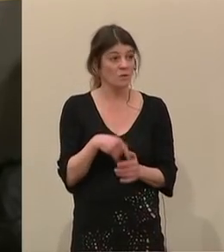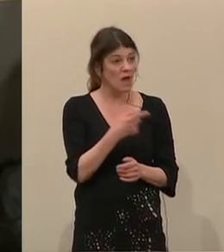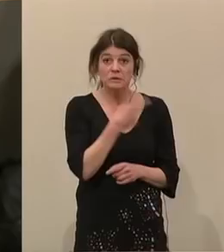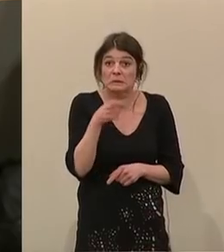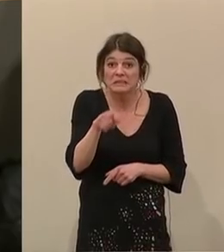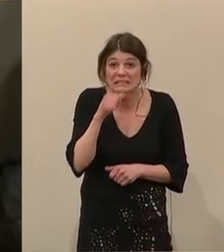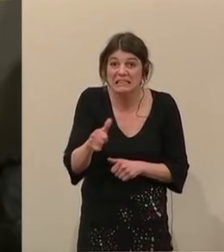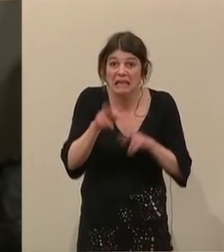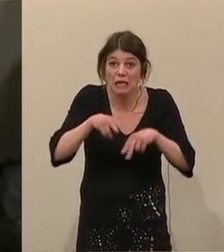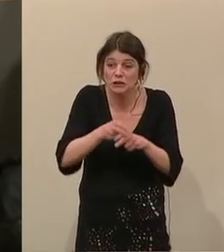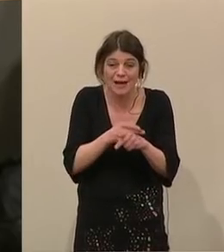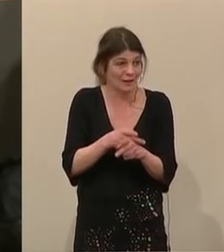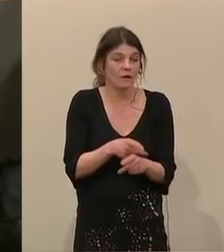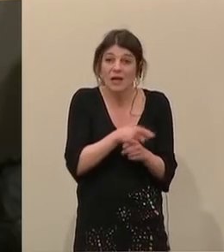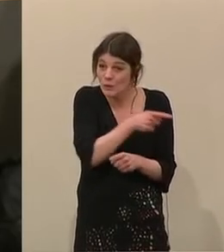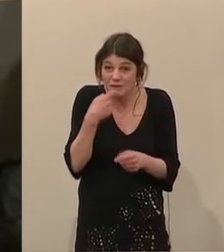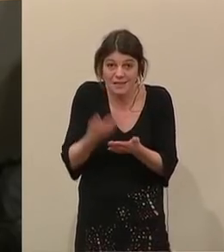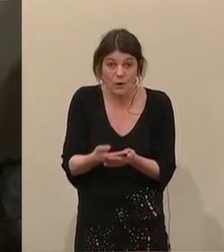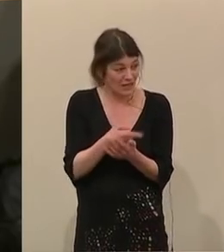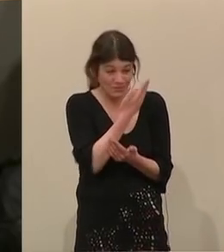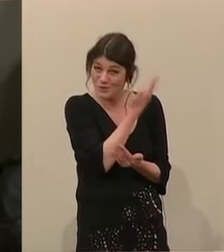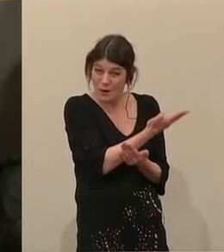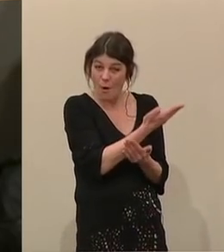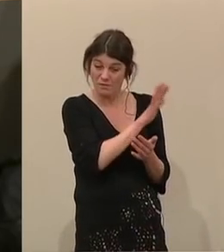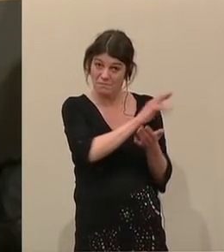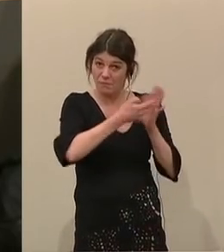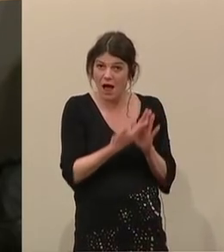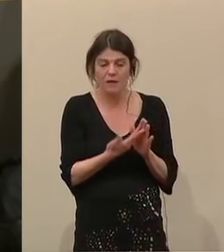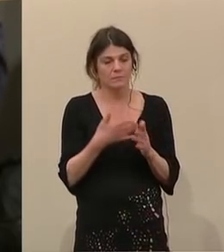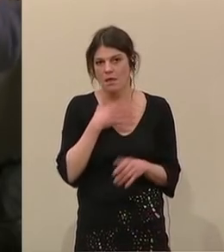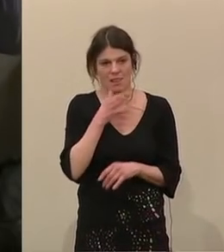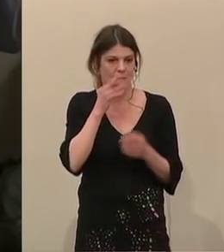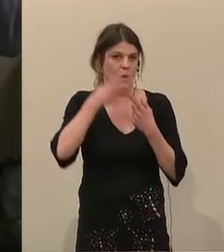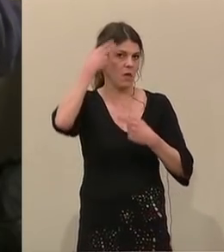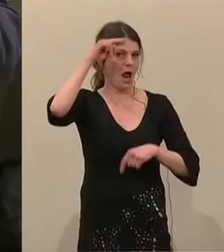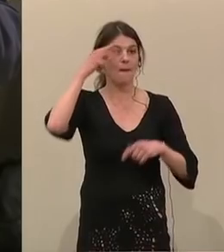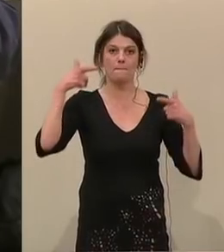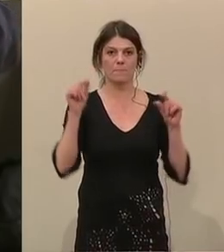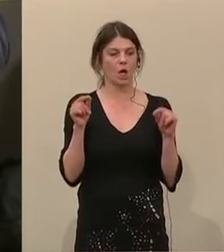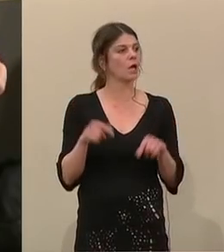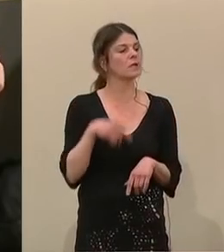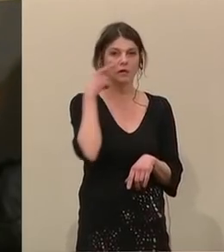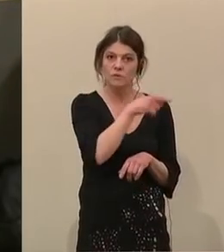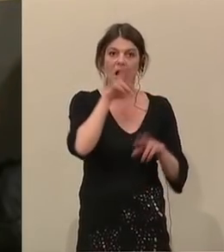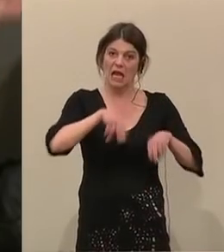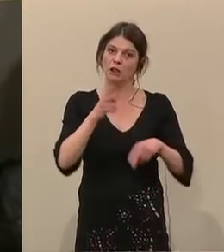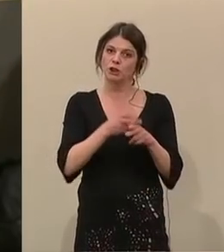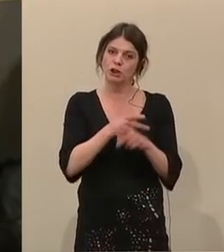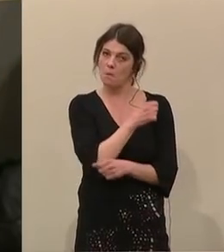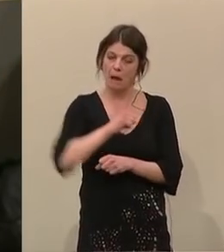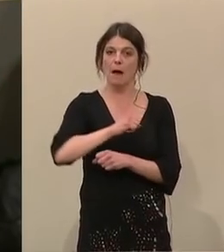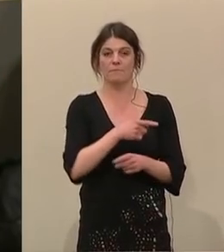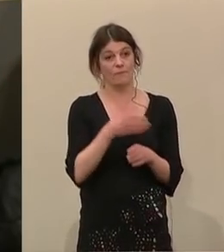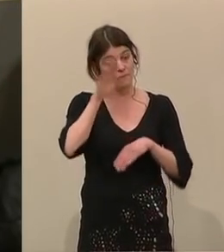Rechtsstaatlichkeit verunglimpft. Wenn Sie so vorgehen, meine sehr geehrten Damen und Herren, dann treten Sie den Rechtsstaat mit Füßen und